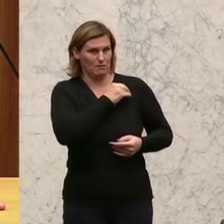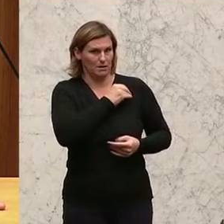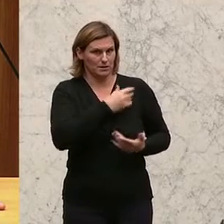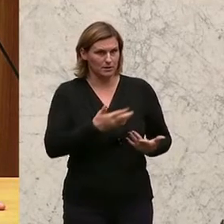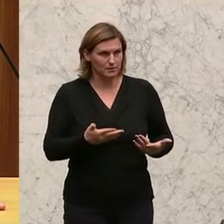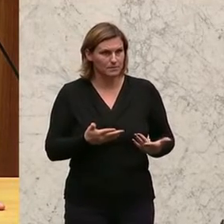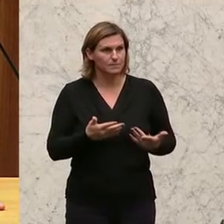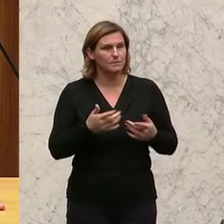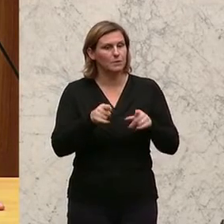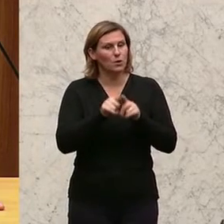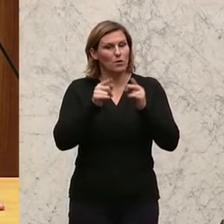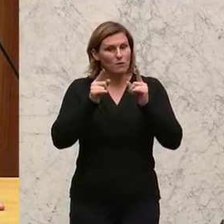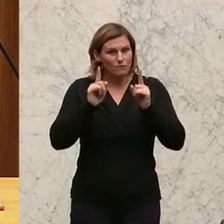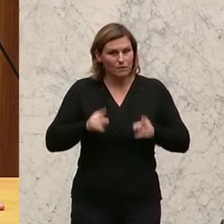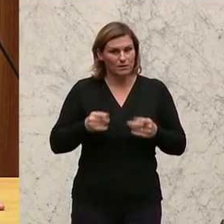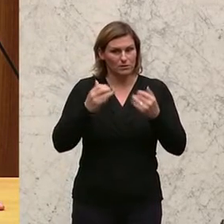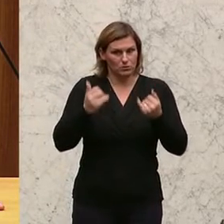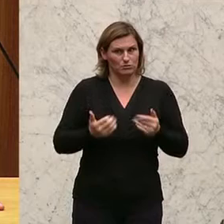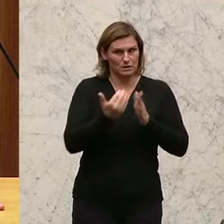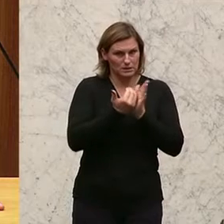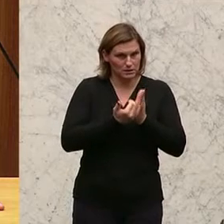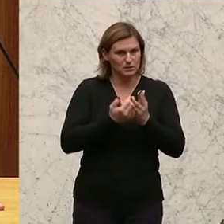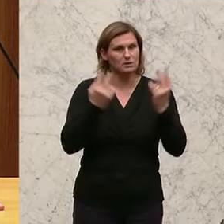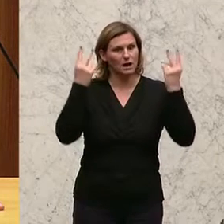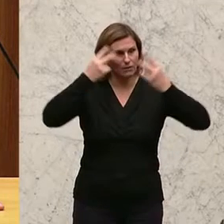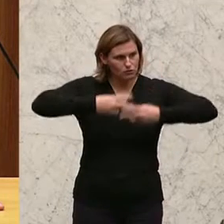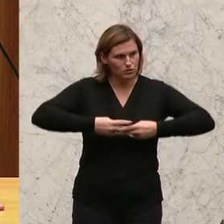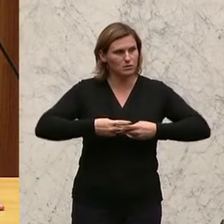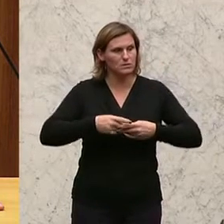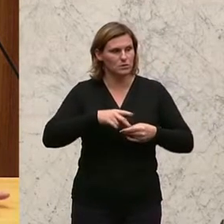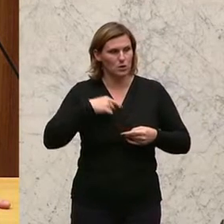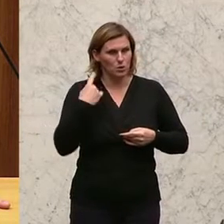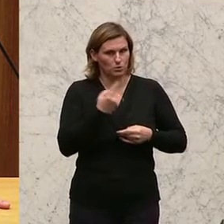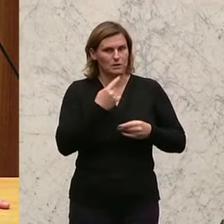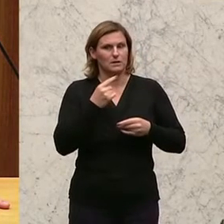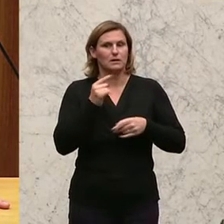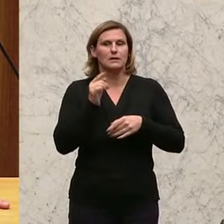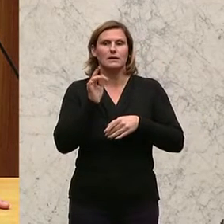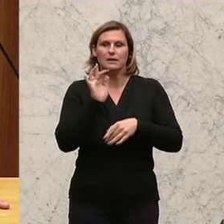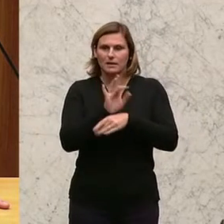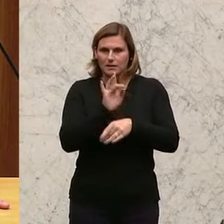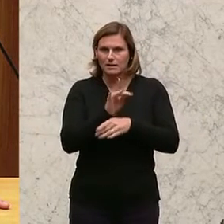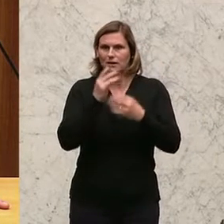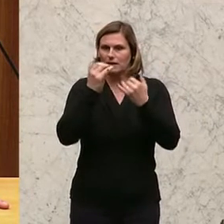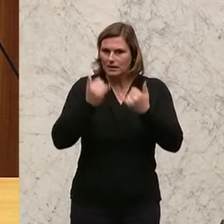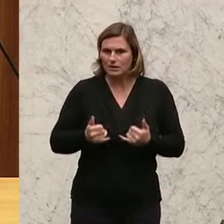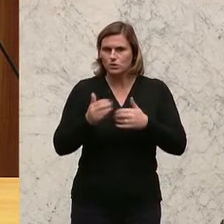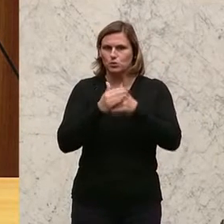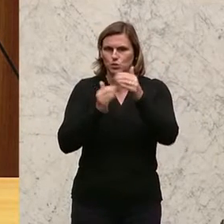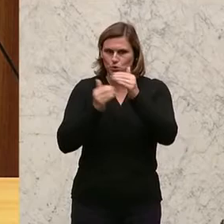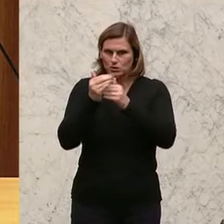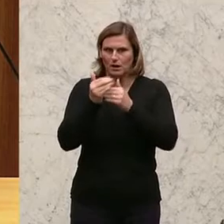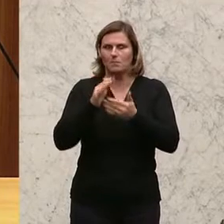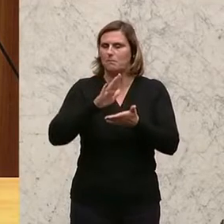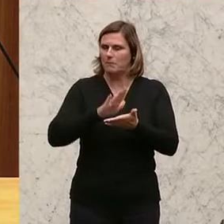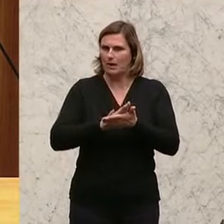Und deswegen, auch wenn wir diesem Gesetz heute hier zustimmen, halten wir unsere Kritik an dem derzeitigen Wahlsystem vollenhaltlich